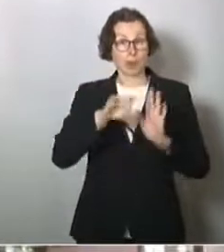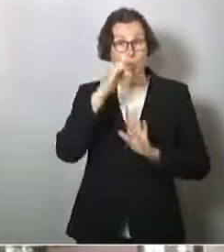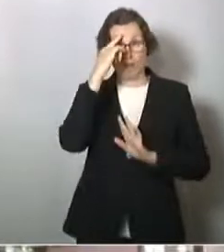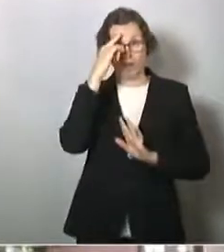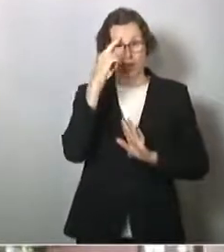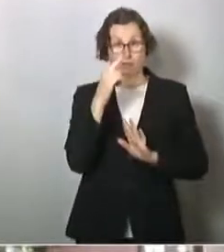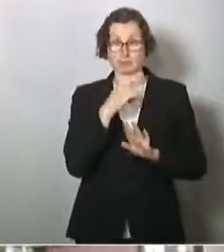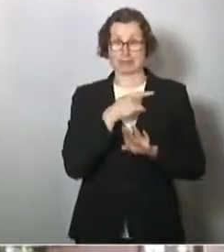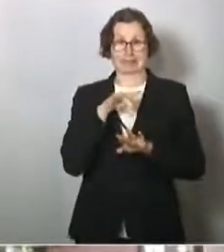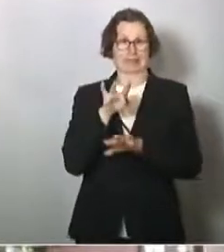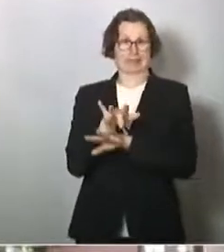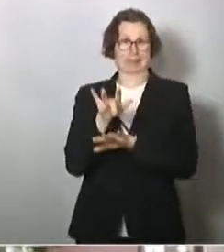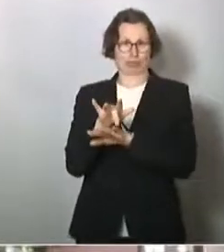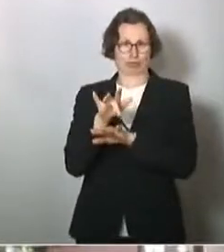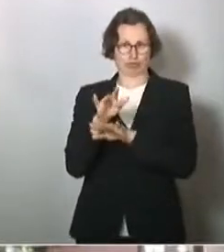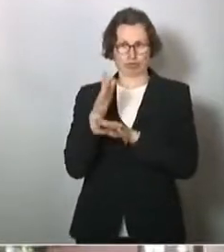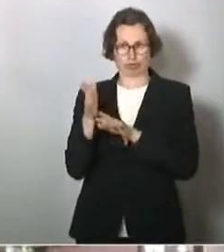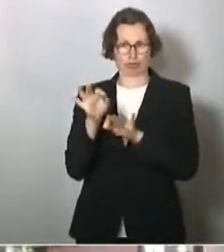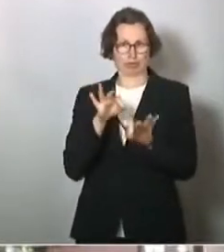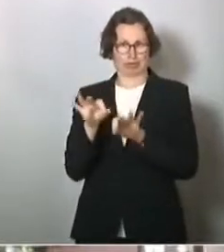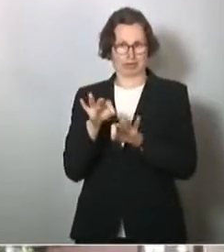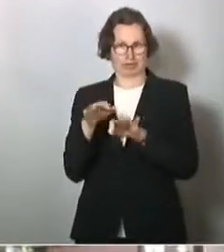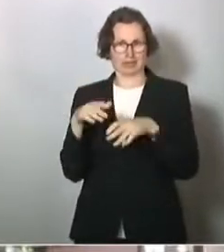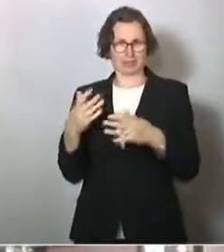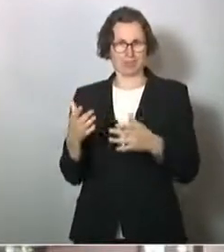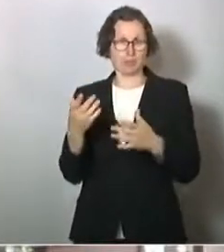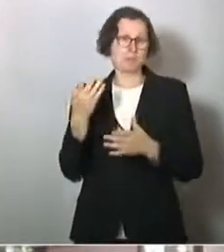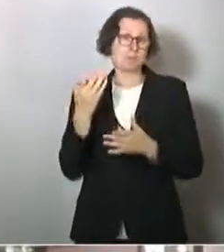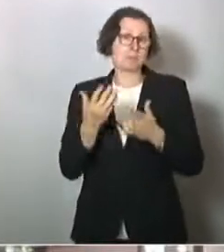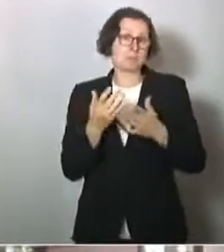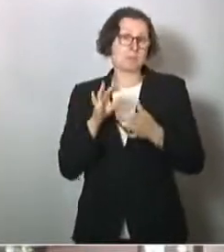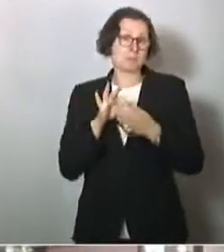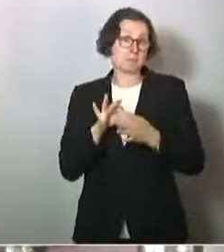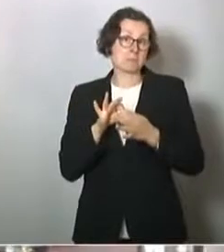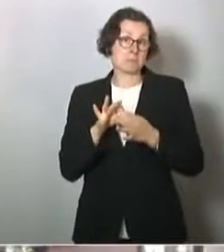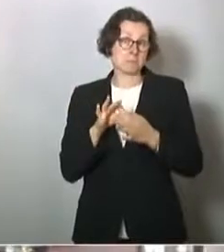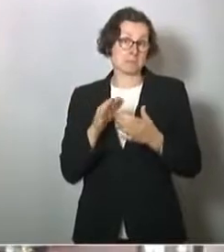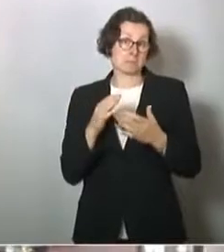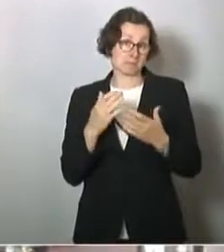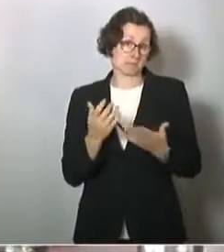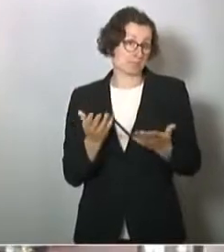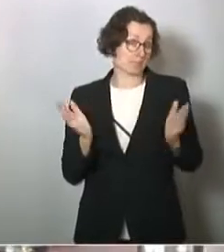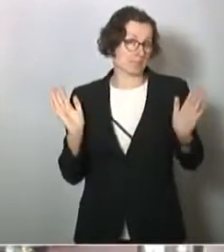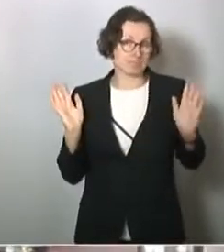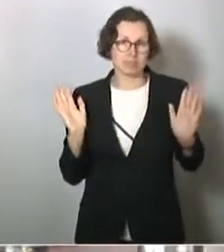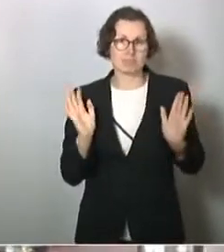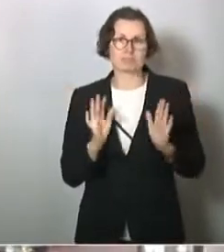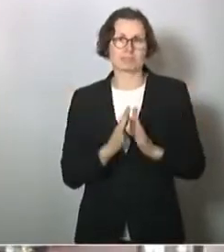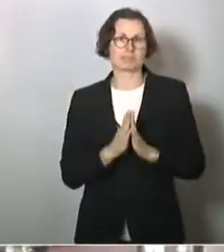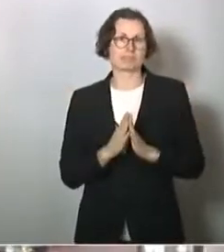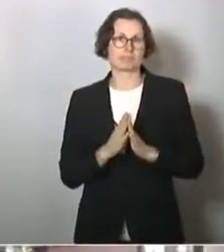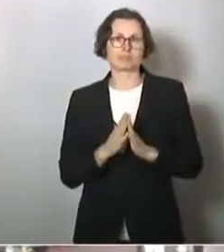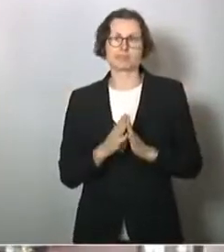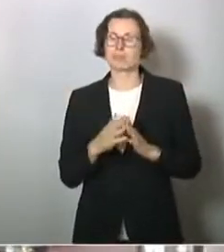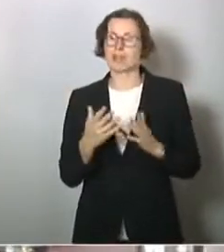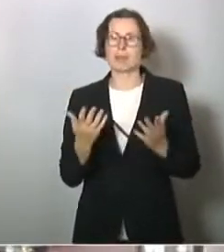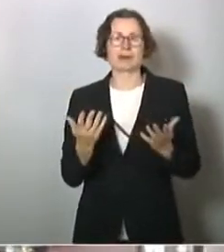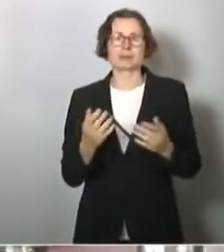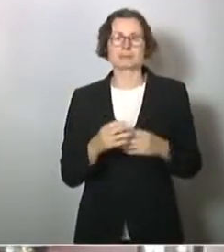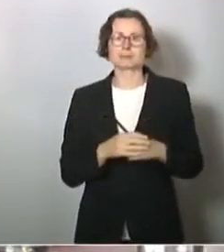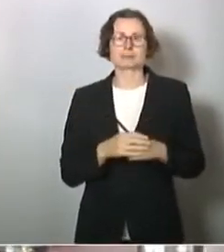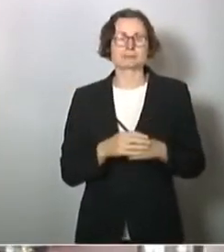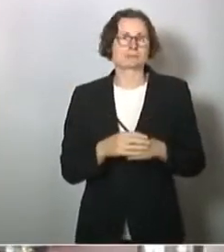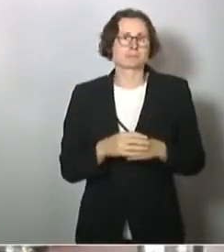der das sehr, sehr kritisch berichtet hatte. Vielleicht hat es damit zu tun, dass vielleicht, aber es ist auch so, dass